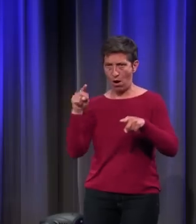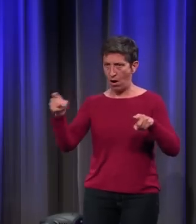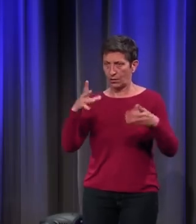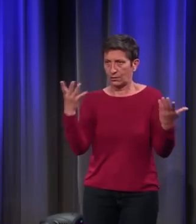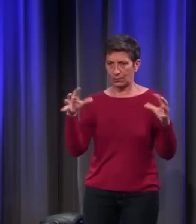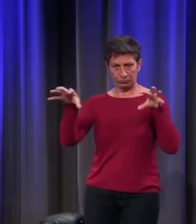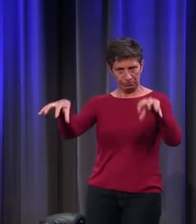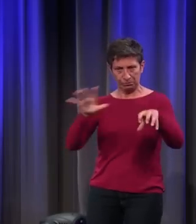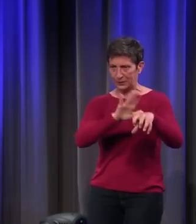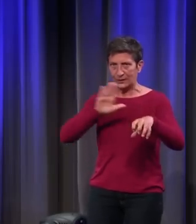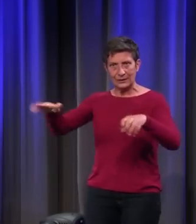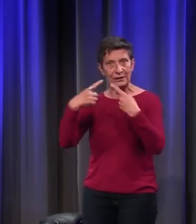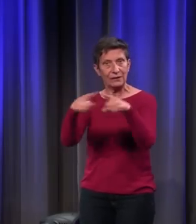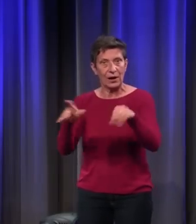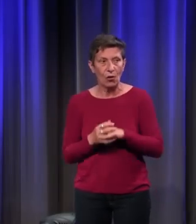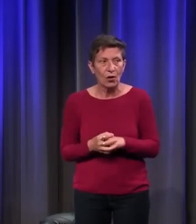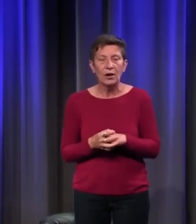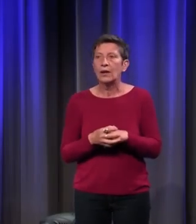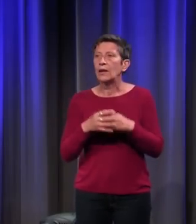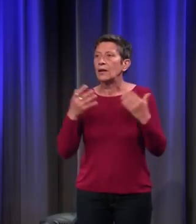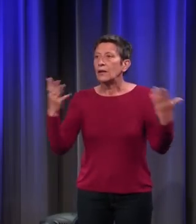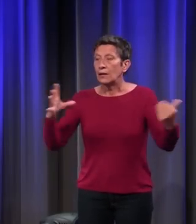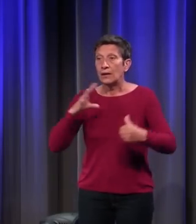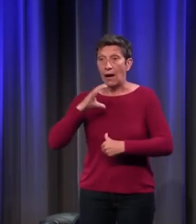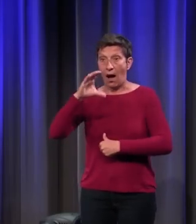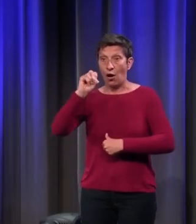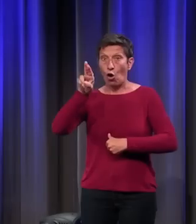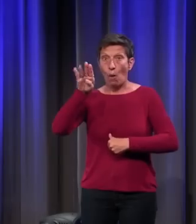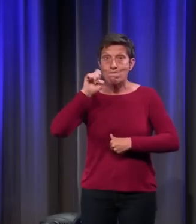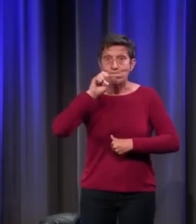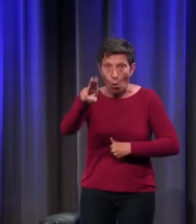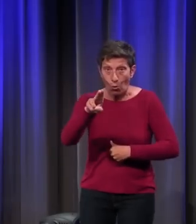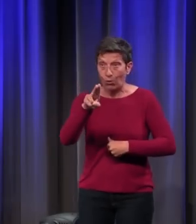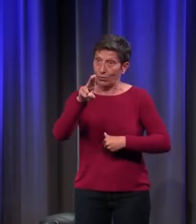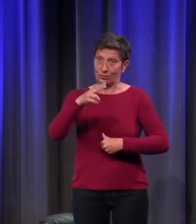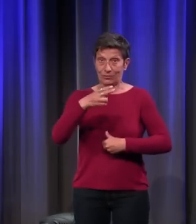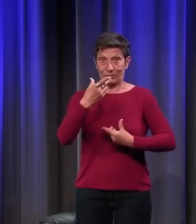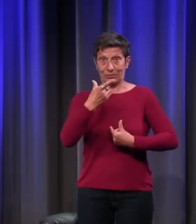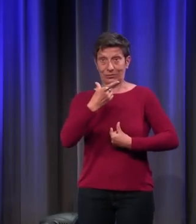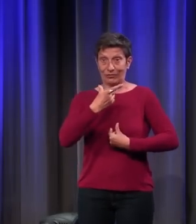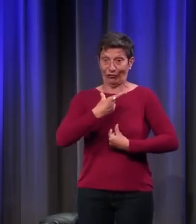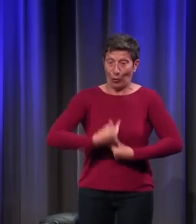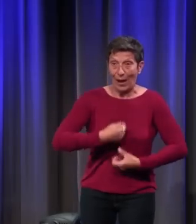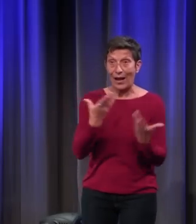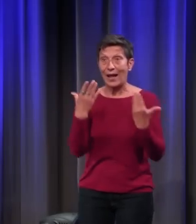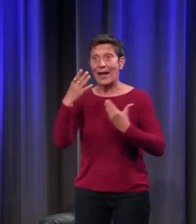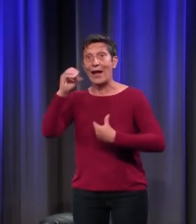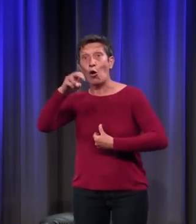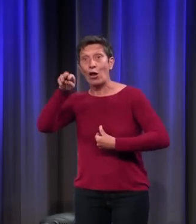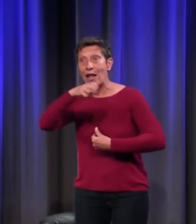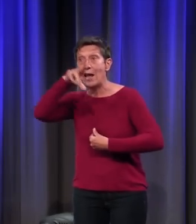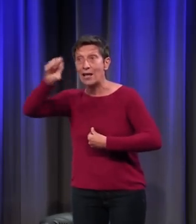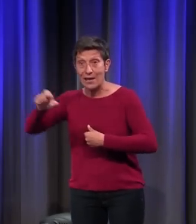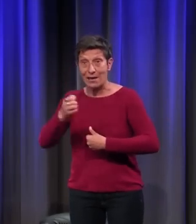Ce que je vais dire va presque nous étonner. Il y a des corbeaux femelles et des corneilles mâles. Pour le Moyen Âge,